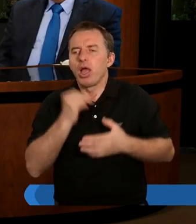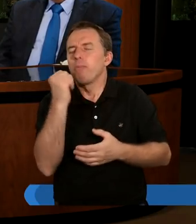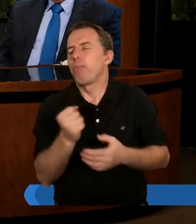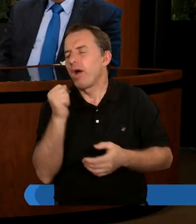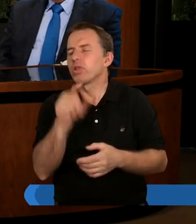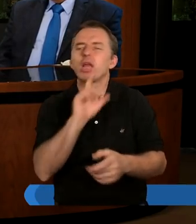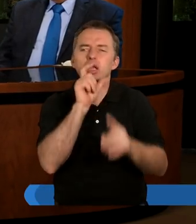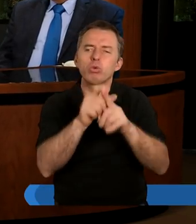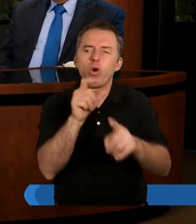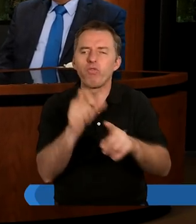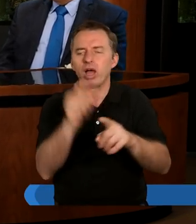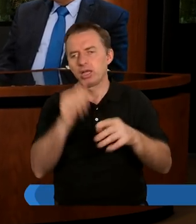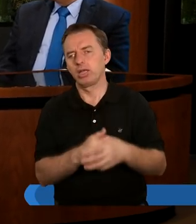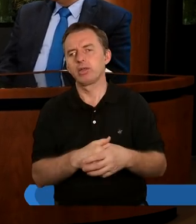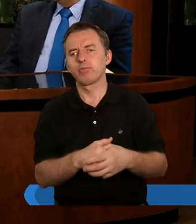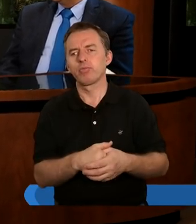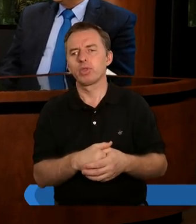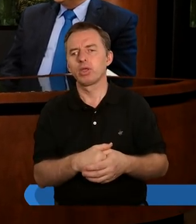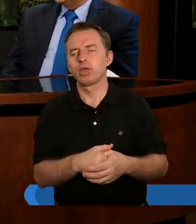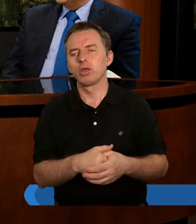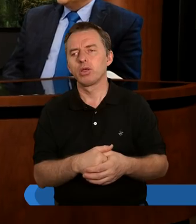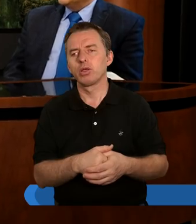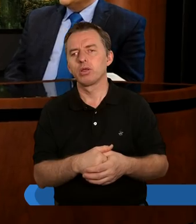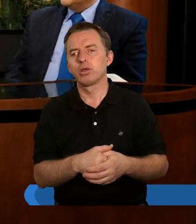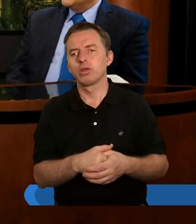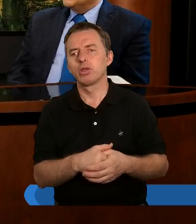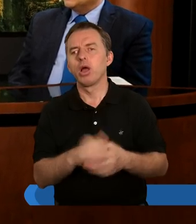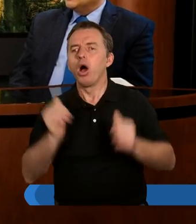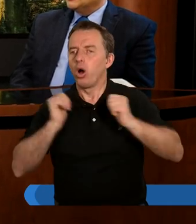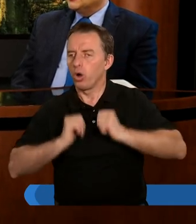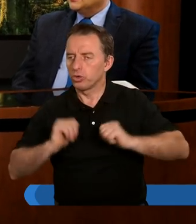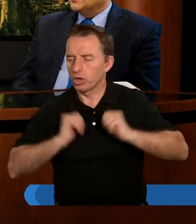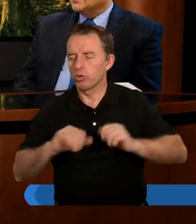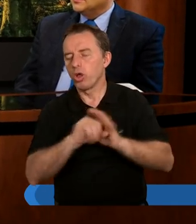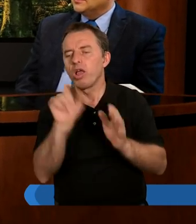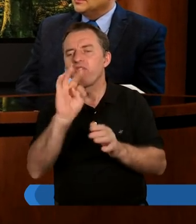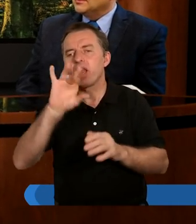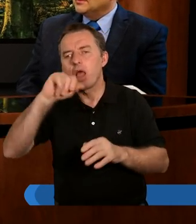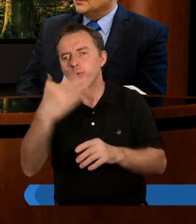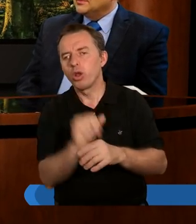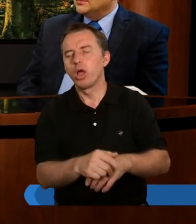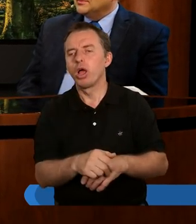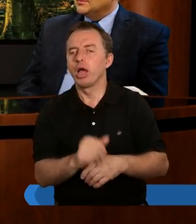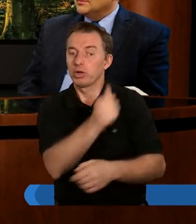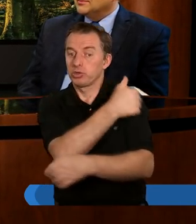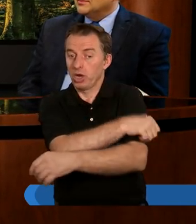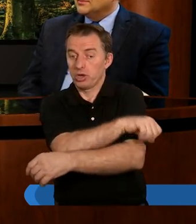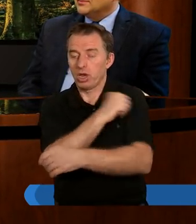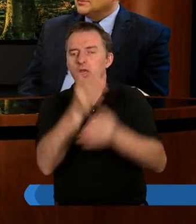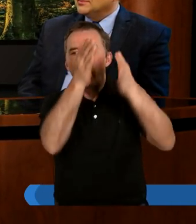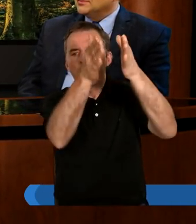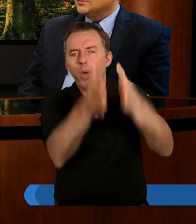Paweł w tych słowach też oczekuje od Filemona chrześcijańskiej postawy.